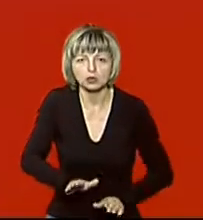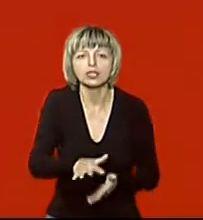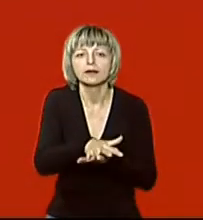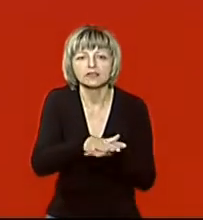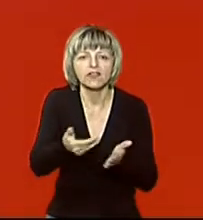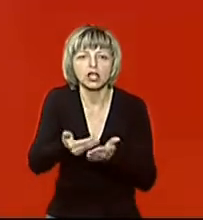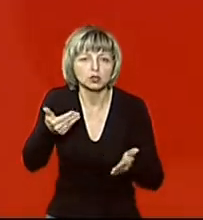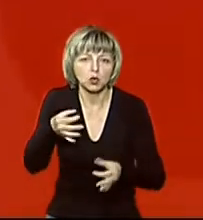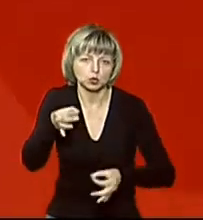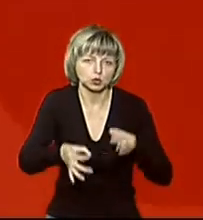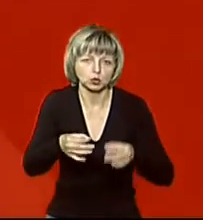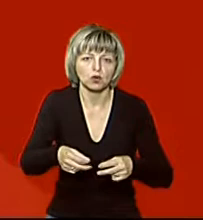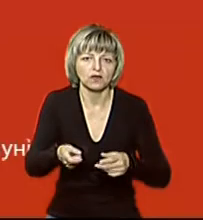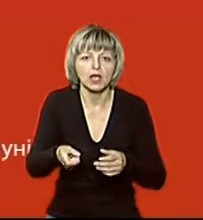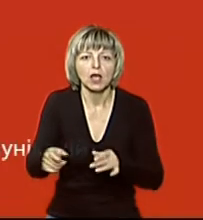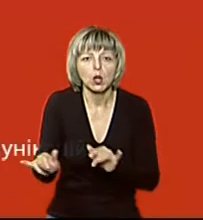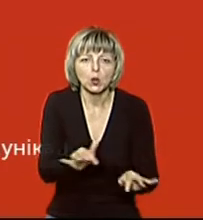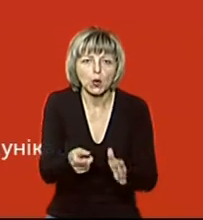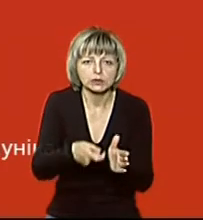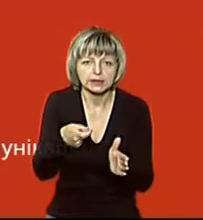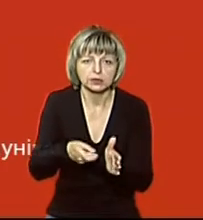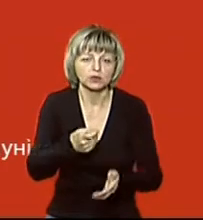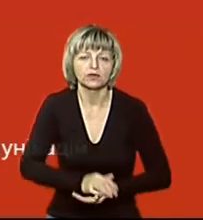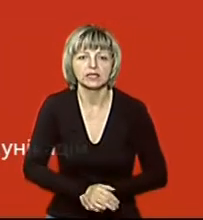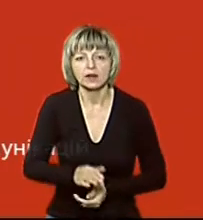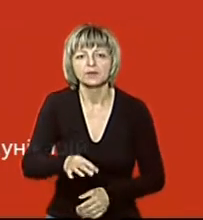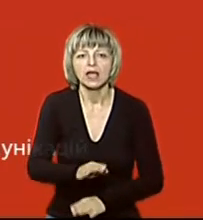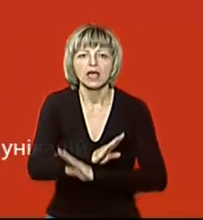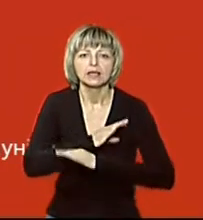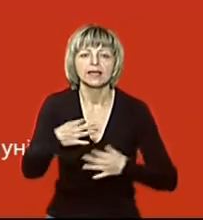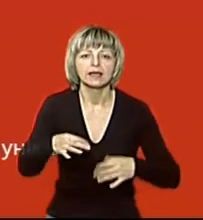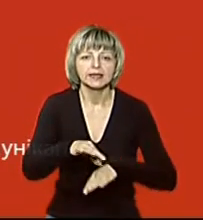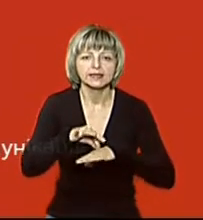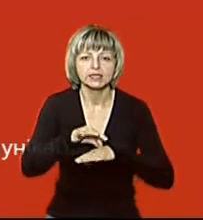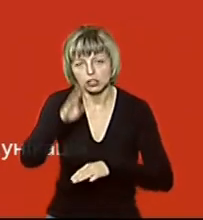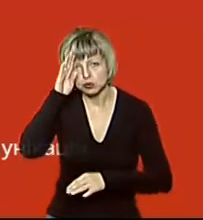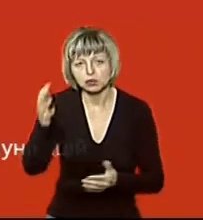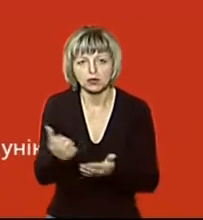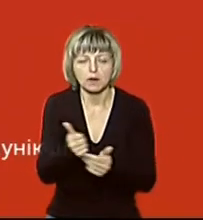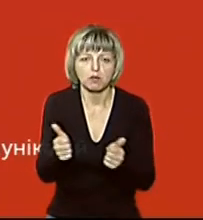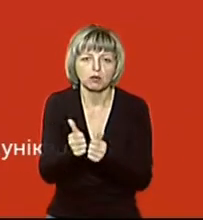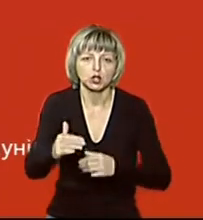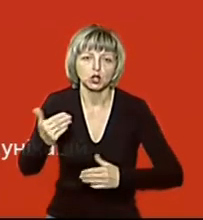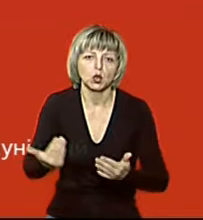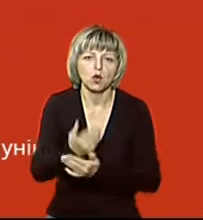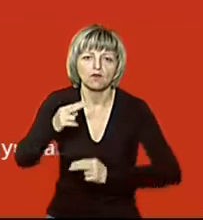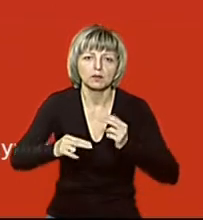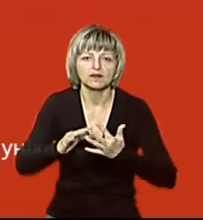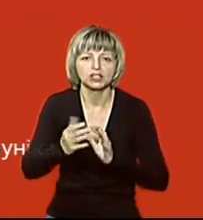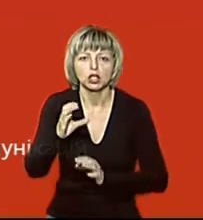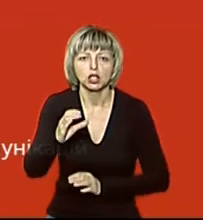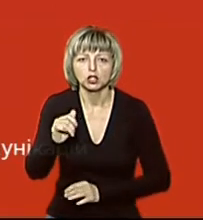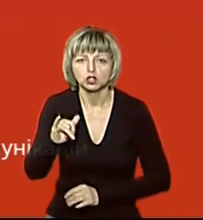Триває досудове розслідування. Тіло чоловіка виявили поблизу новобудови у селі Суходоли